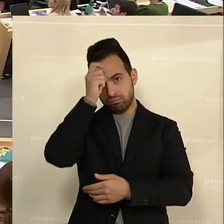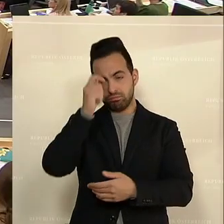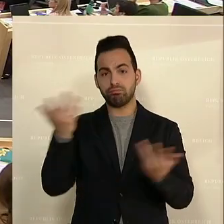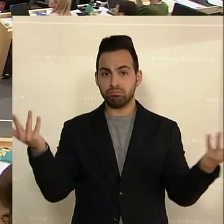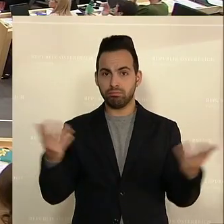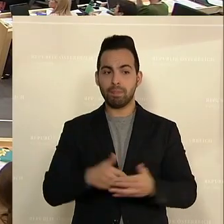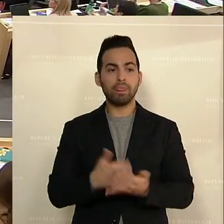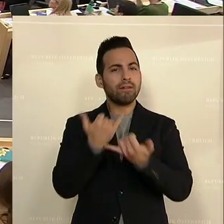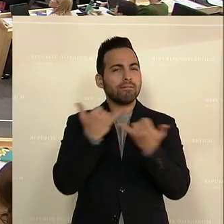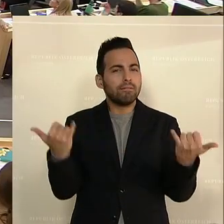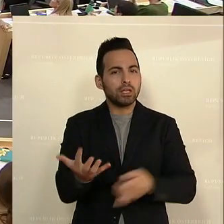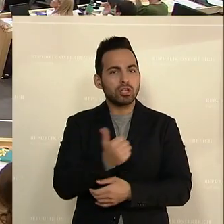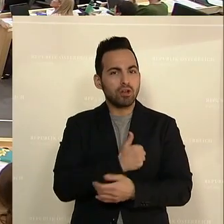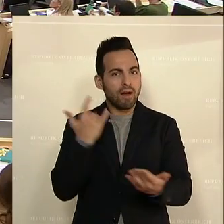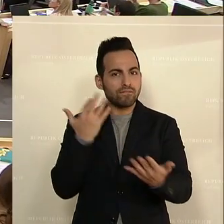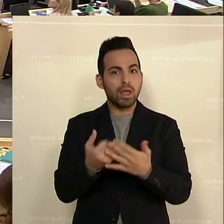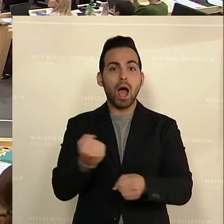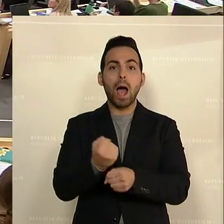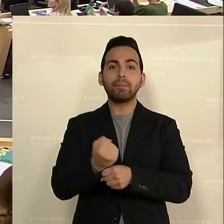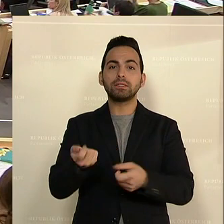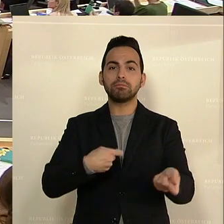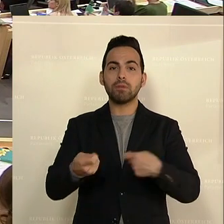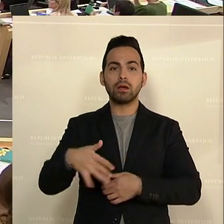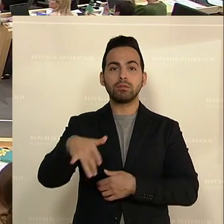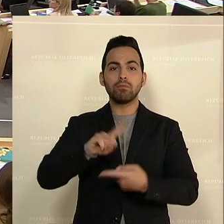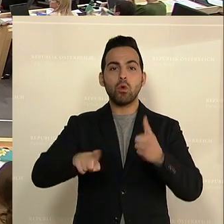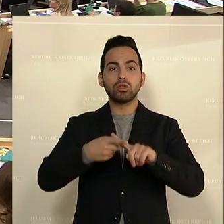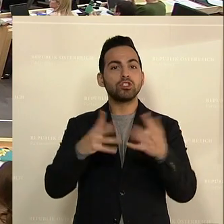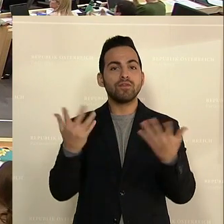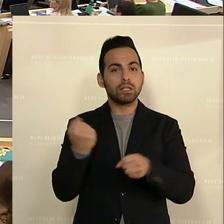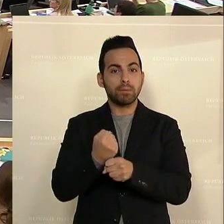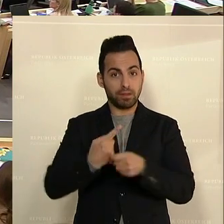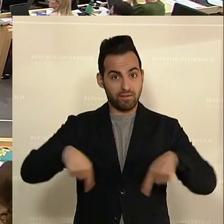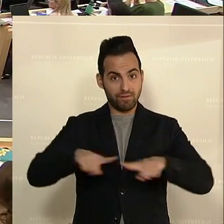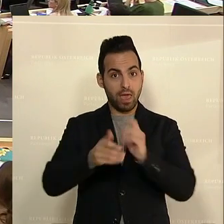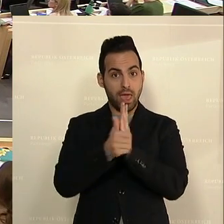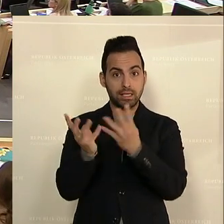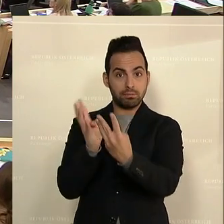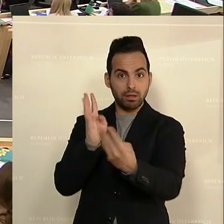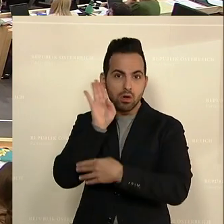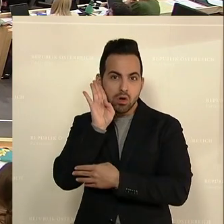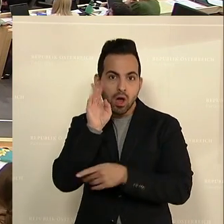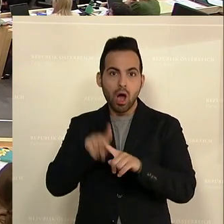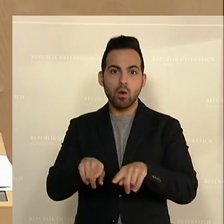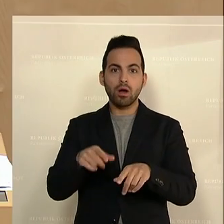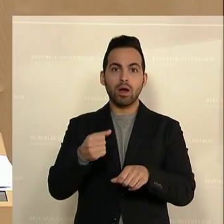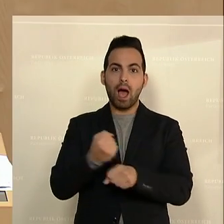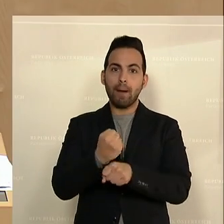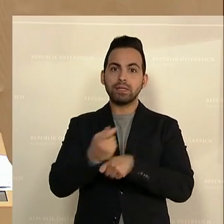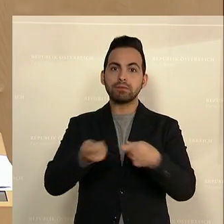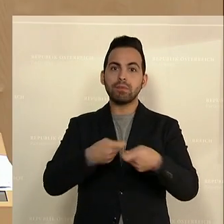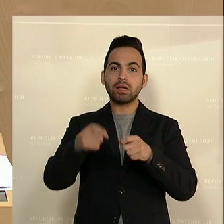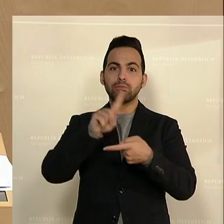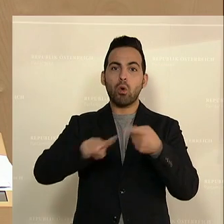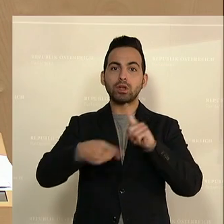Wie ist das gelungen? Was haben wir also arbeitsmarktpolitisch gemacht? Wir haben auf Expertinnen gehört und eine Grundregel der Arbeitsmarktpolitik befolgt. Und diese